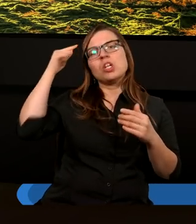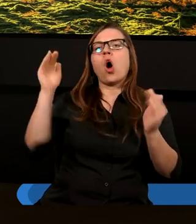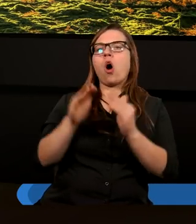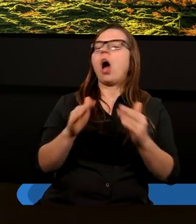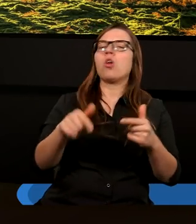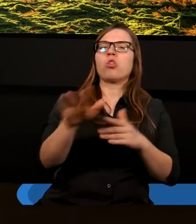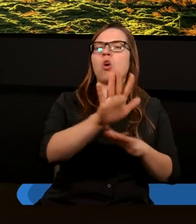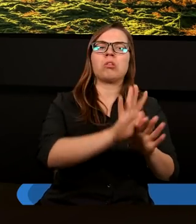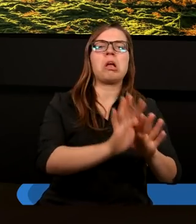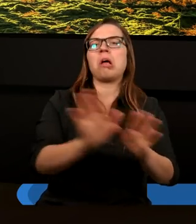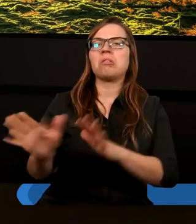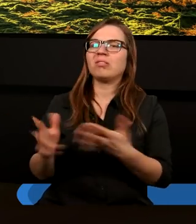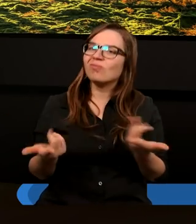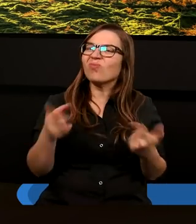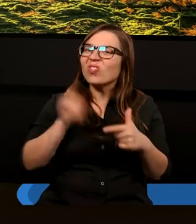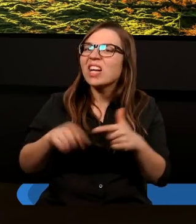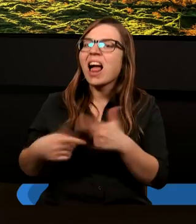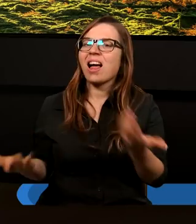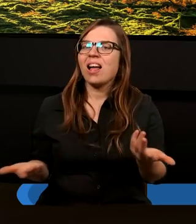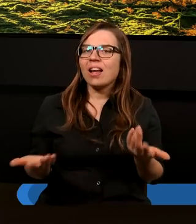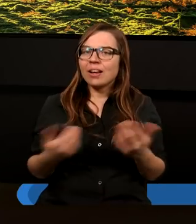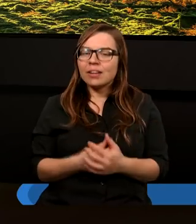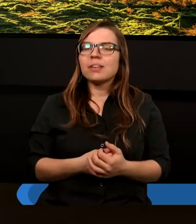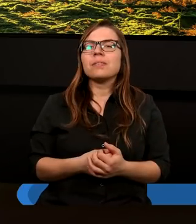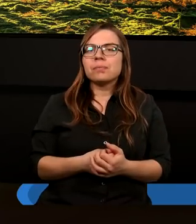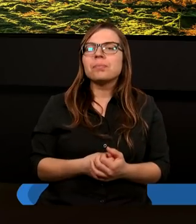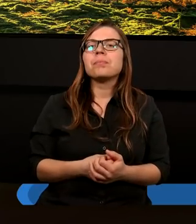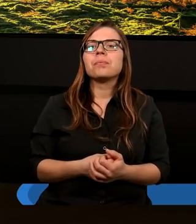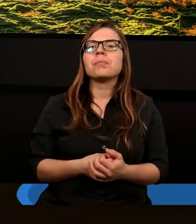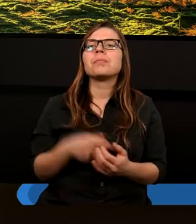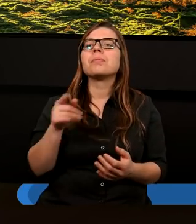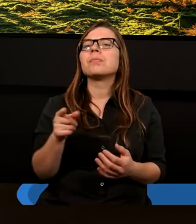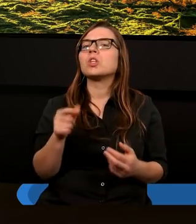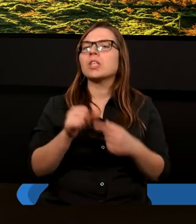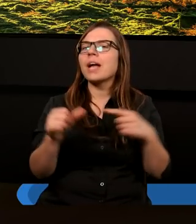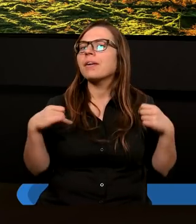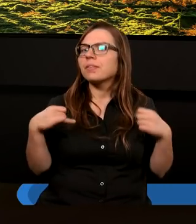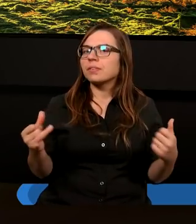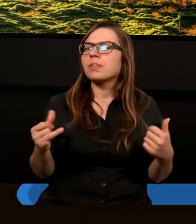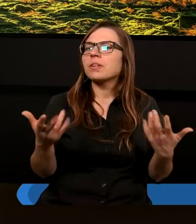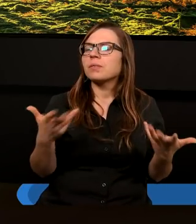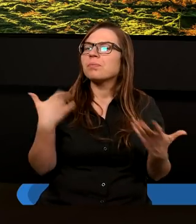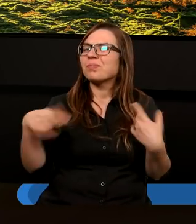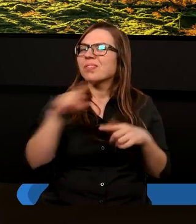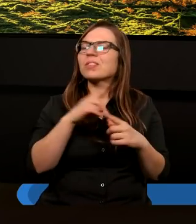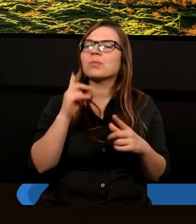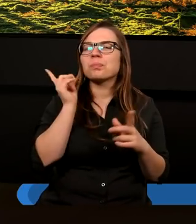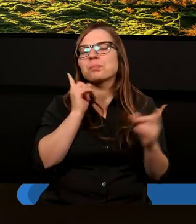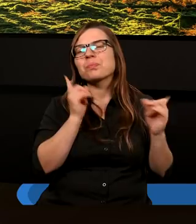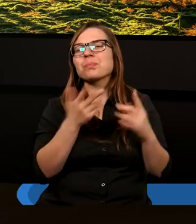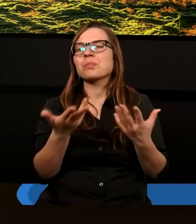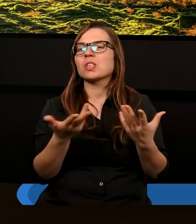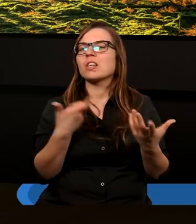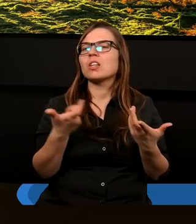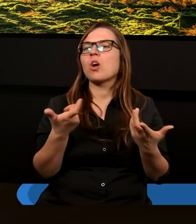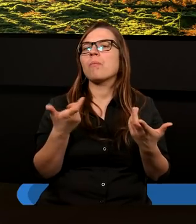No, tak to już jest, że czasami tradycja jest od nas silniejsza bardziej słuchamy z tradycji niż